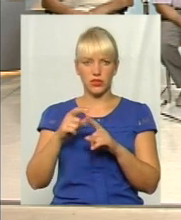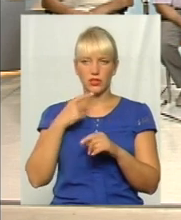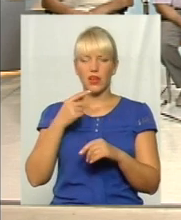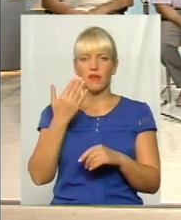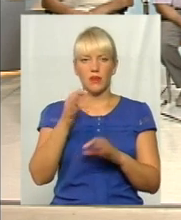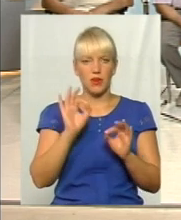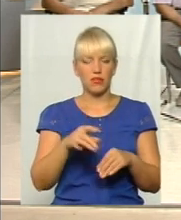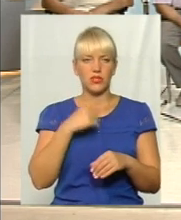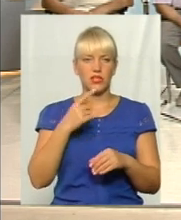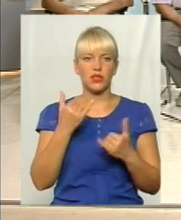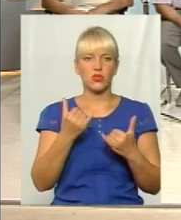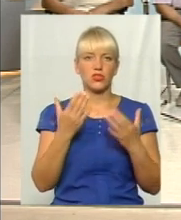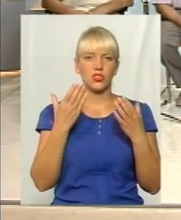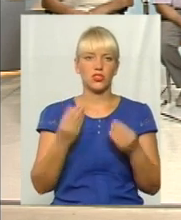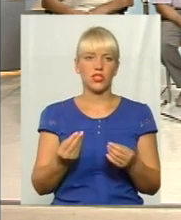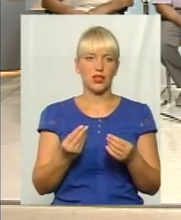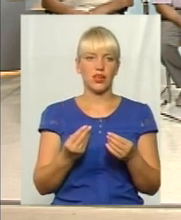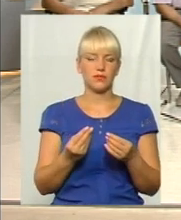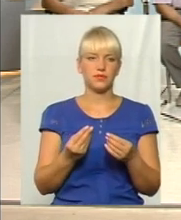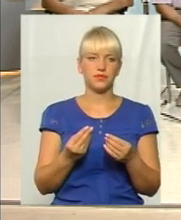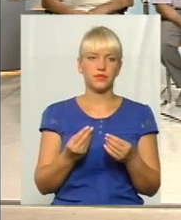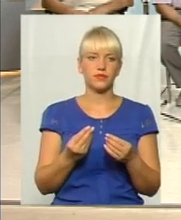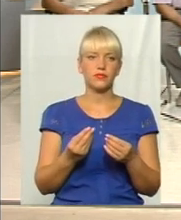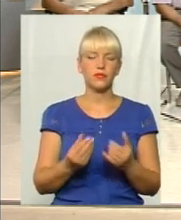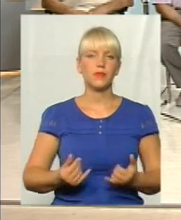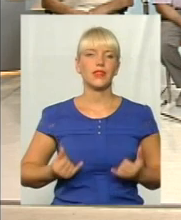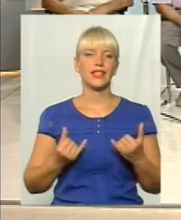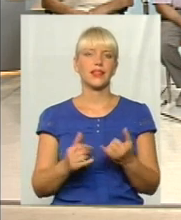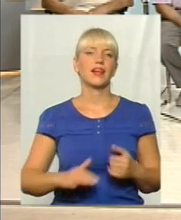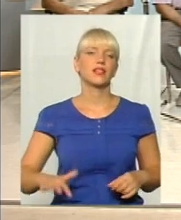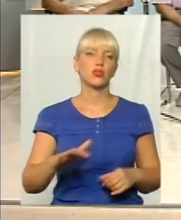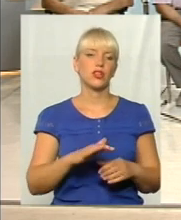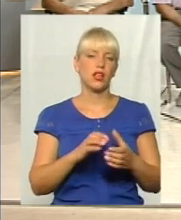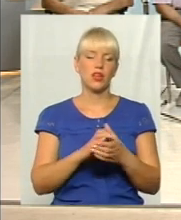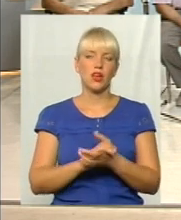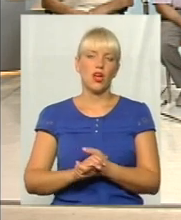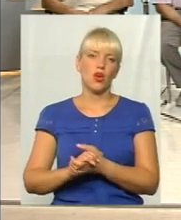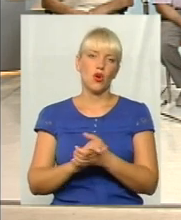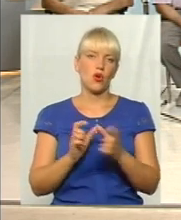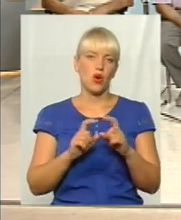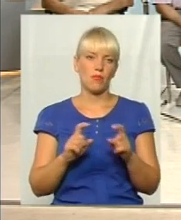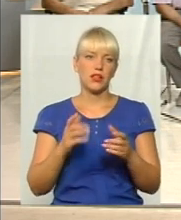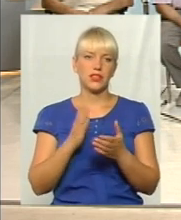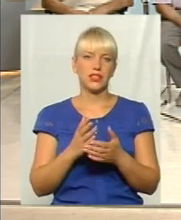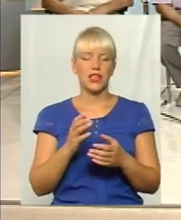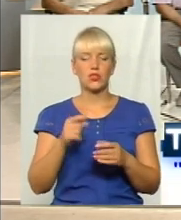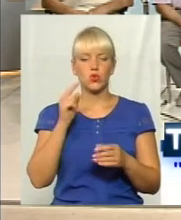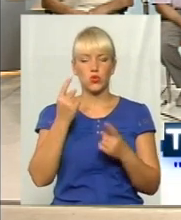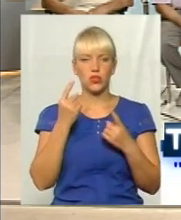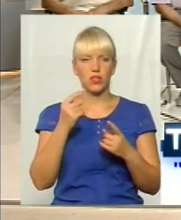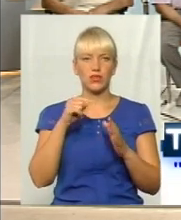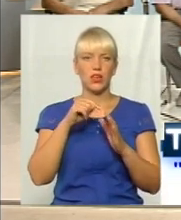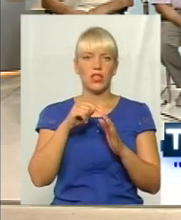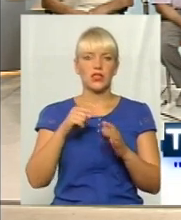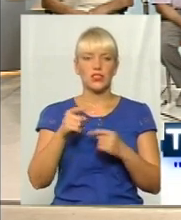зазначили, на сьогоднішній день, для територіальних громад є суттєвий зворотний зв'язок. Тобто ті